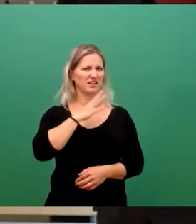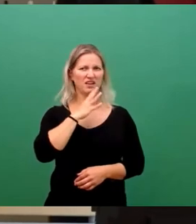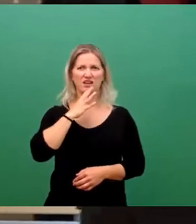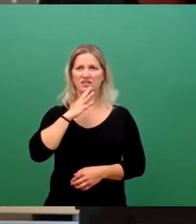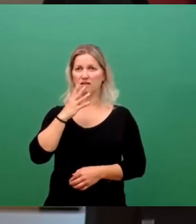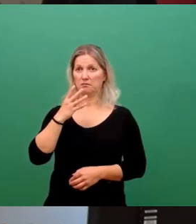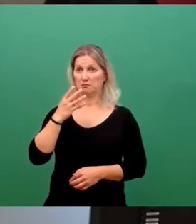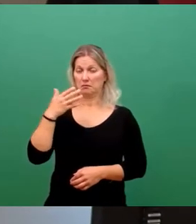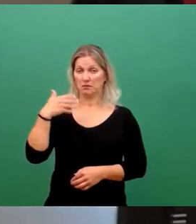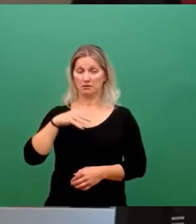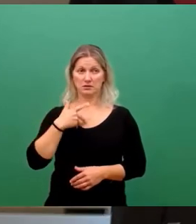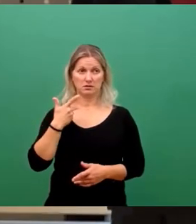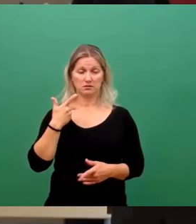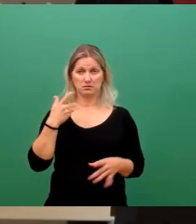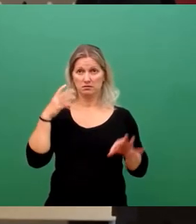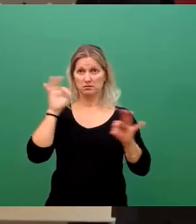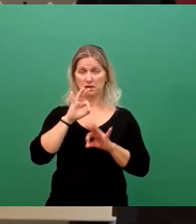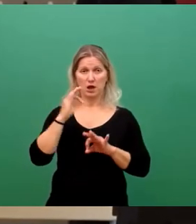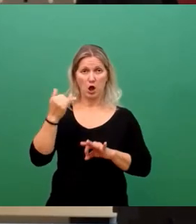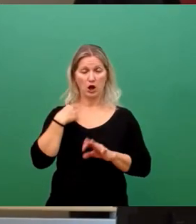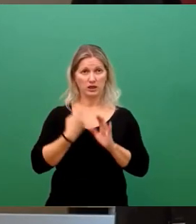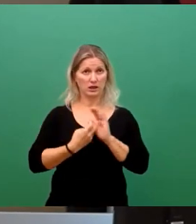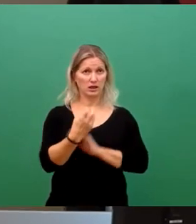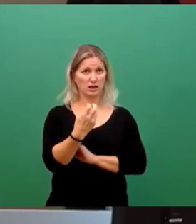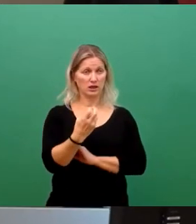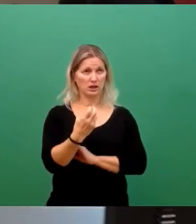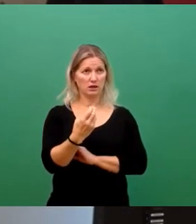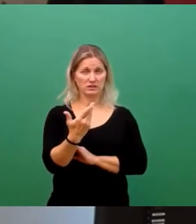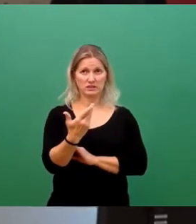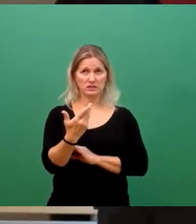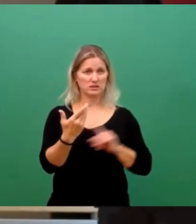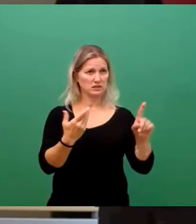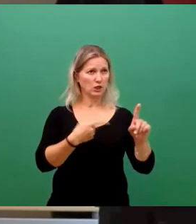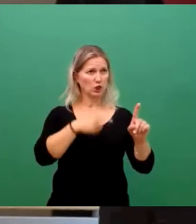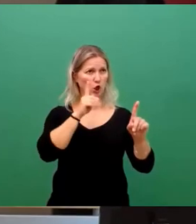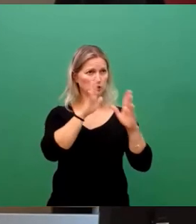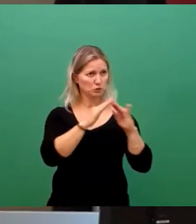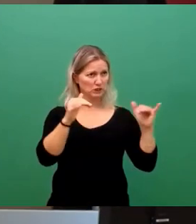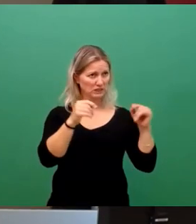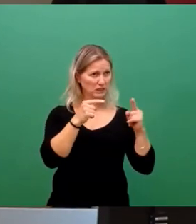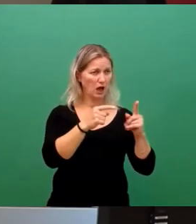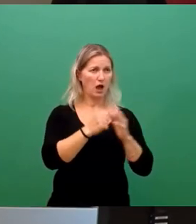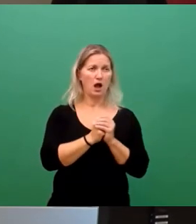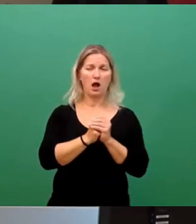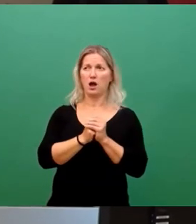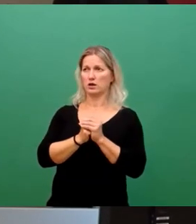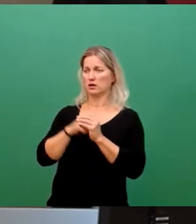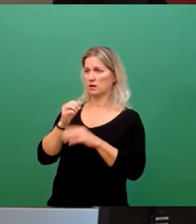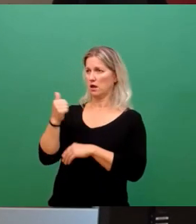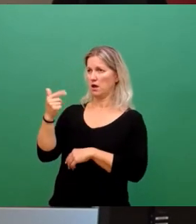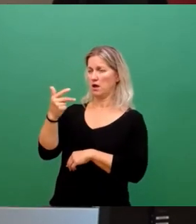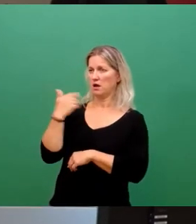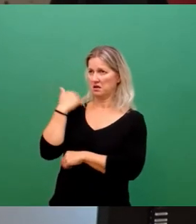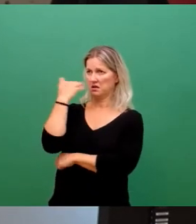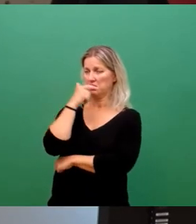gefragt, in welchem Gremium ich heute hier sitze. Das klang stellenweise eher nach Deutscher Bundestag. Vielleicht sollten ein paar Menschen hier im Rund überlegen, ob sie vielleicht